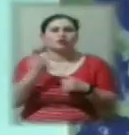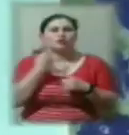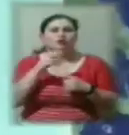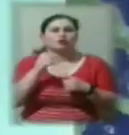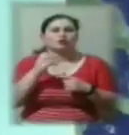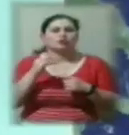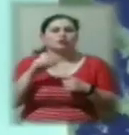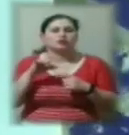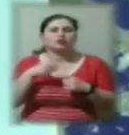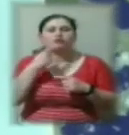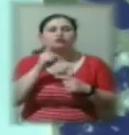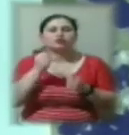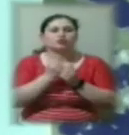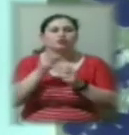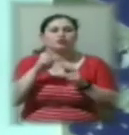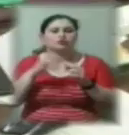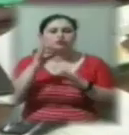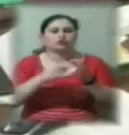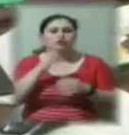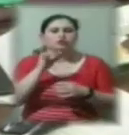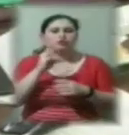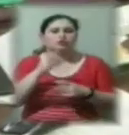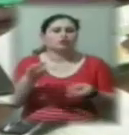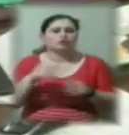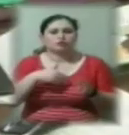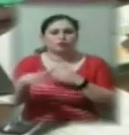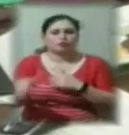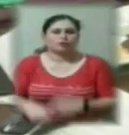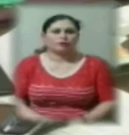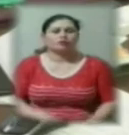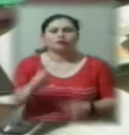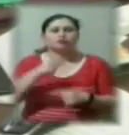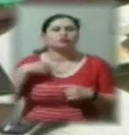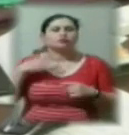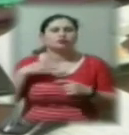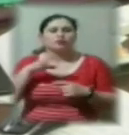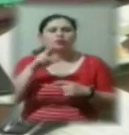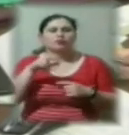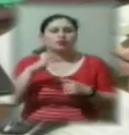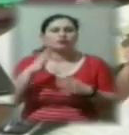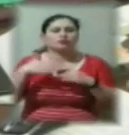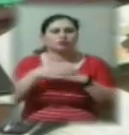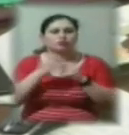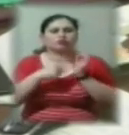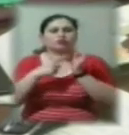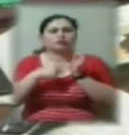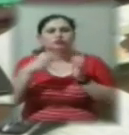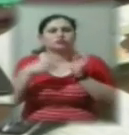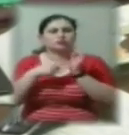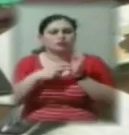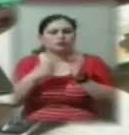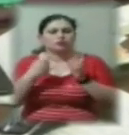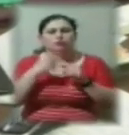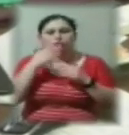що до кінця доби циклон залишить нашу територію. Ще ми очікуємо опади в ніч з 6 на 7, близько 4-8 години